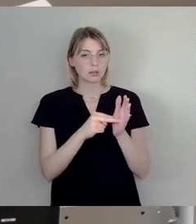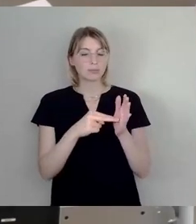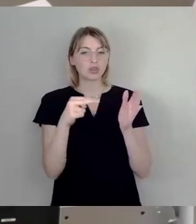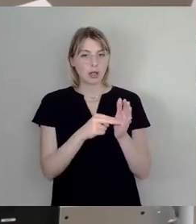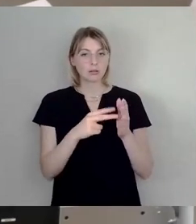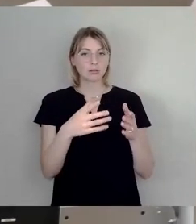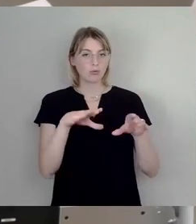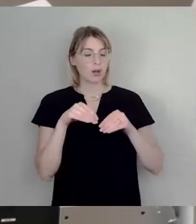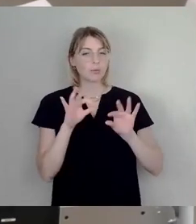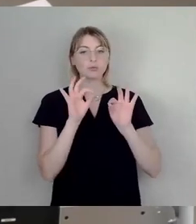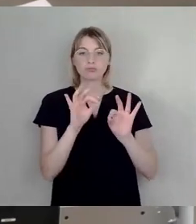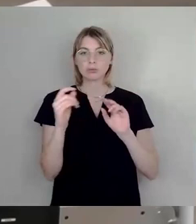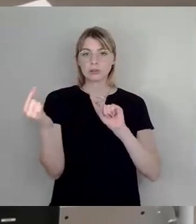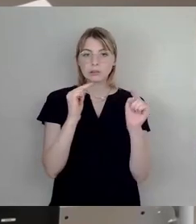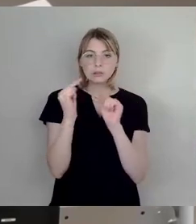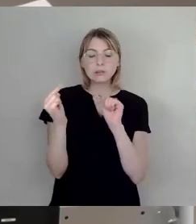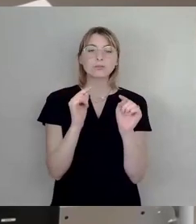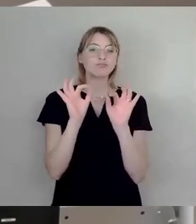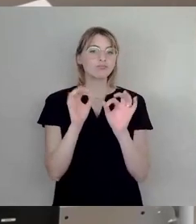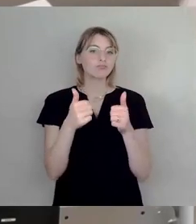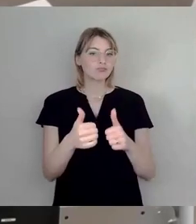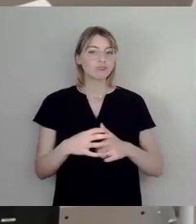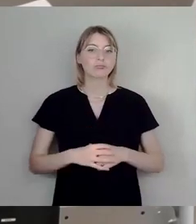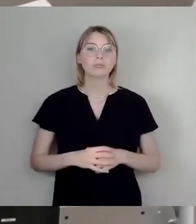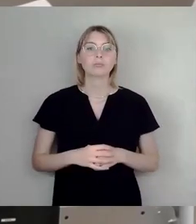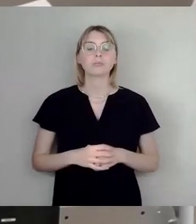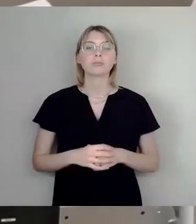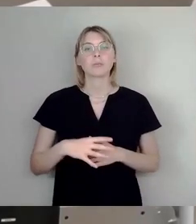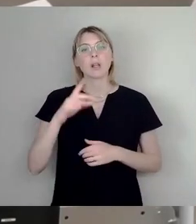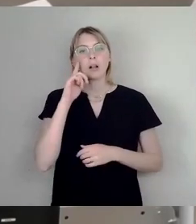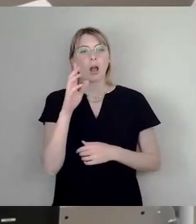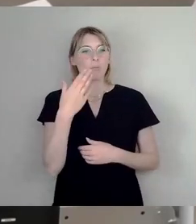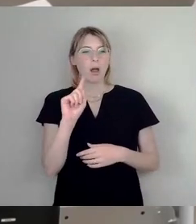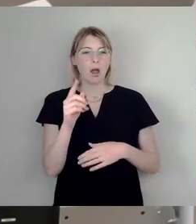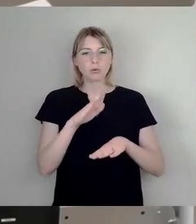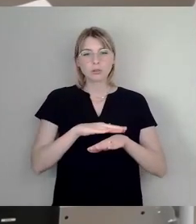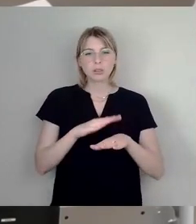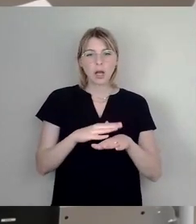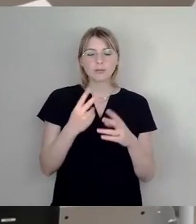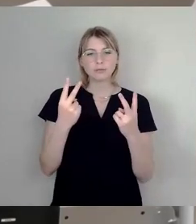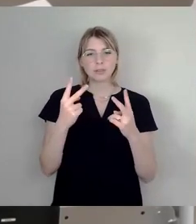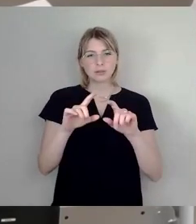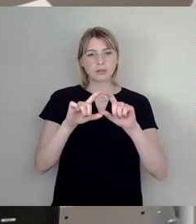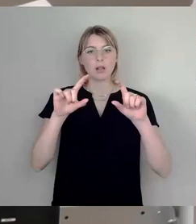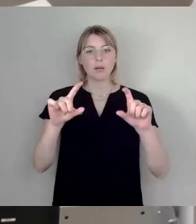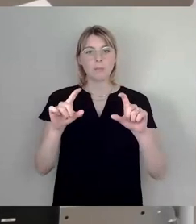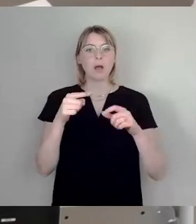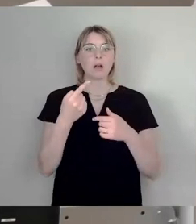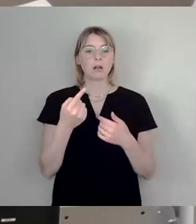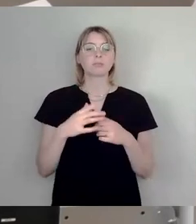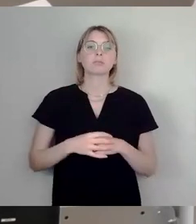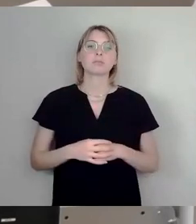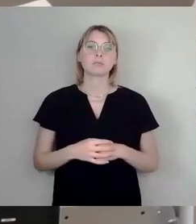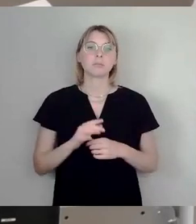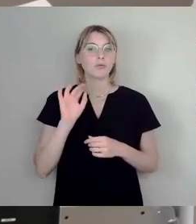zunächst erstmal zu führen. Ich glaube, das hat auch einen gewissen zeitlichen Wert, diese Bestandsaufnahme für die Zukunft. Wir können dann auch in